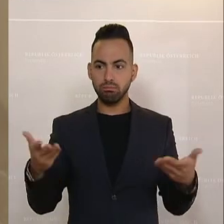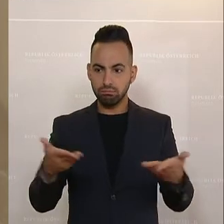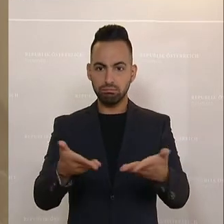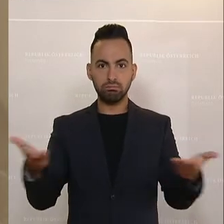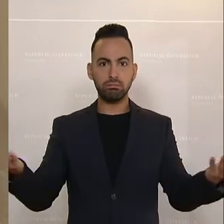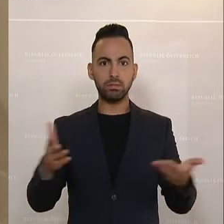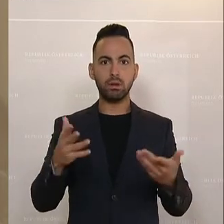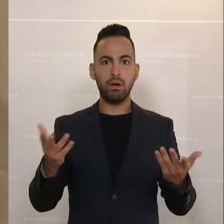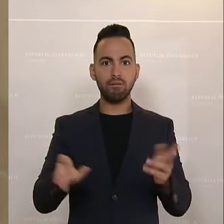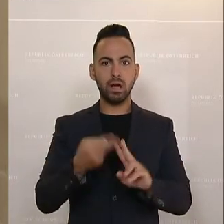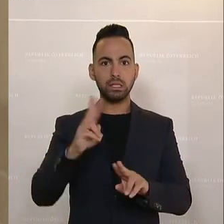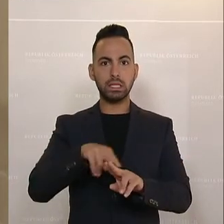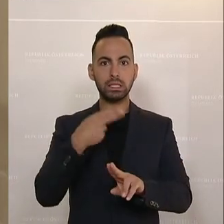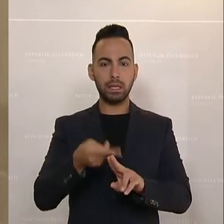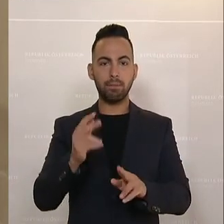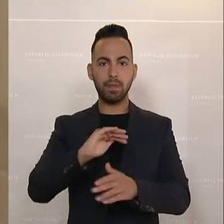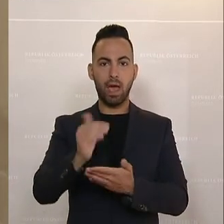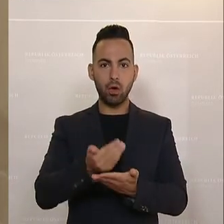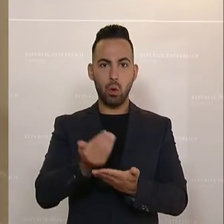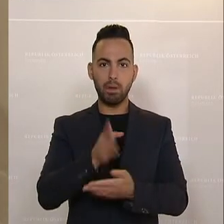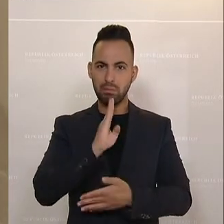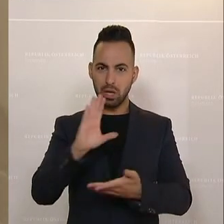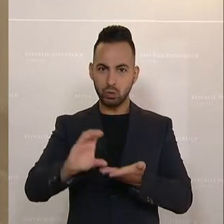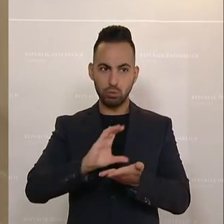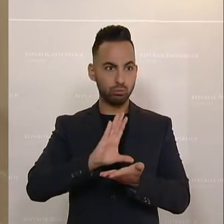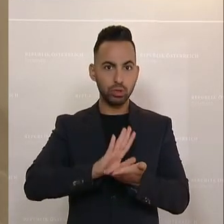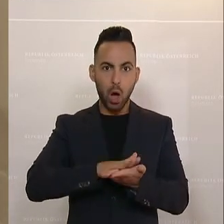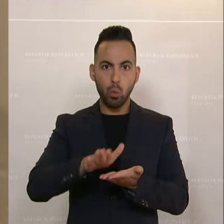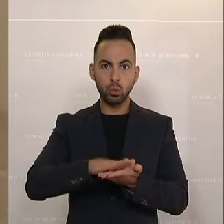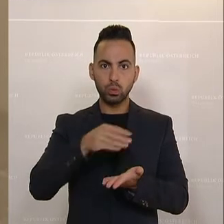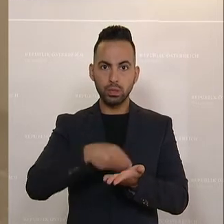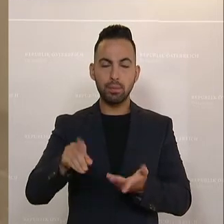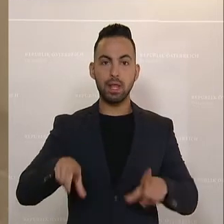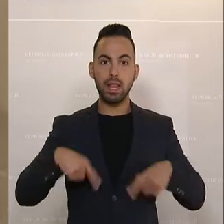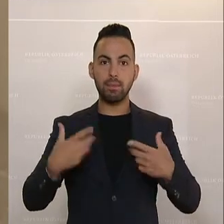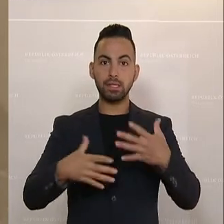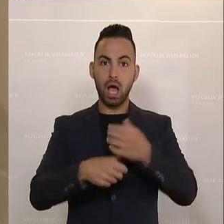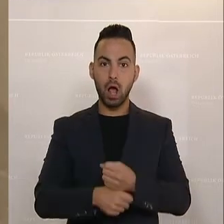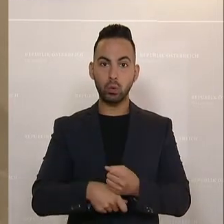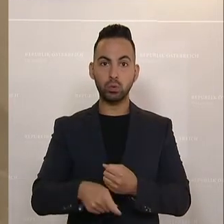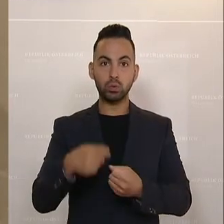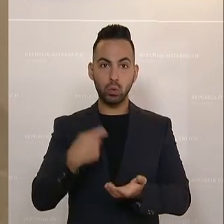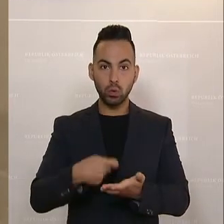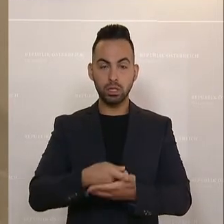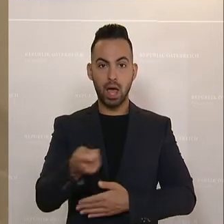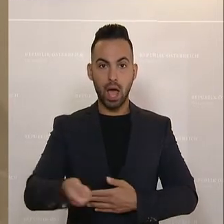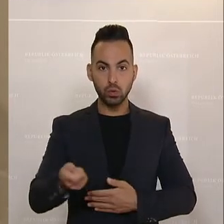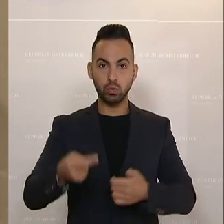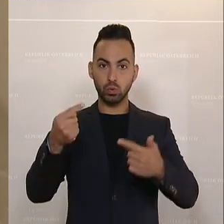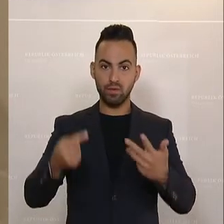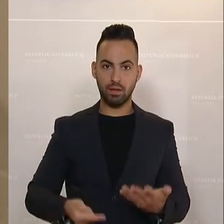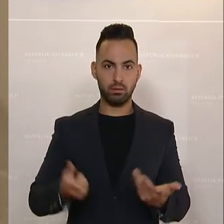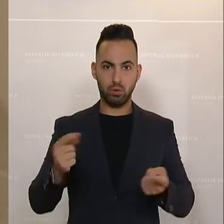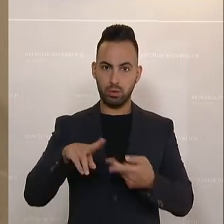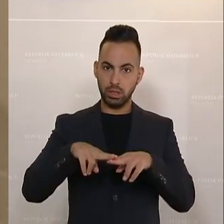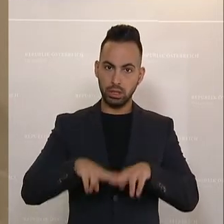gesamte Einkommen, das sie haben, aus Pensionen ausgeben müssen für Lebenshaltungskosten, für Heizung und für den täglichen Bedarf und ansonsten nichts mehr